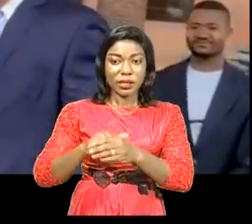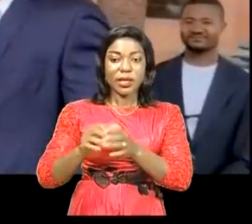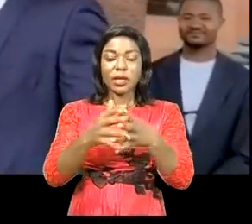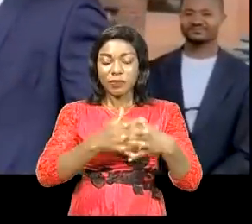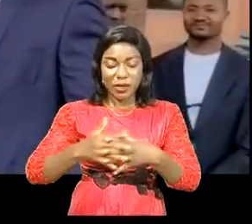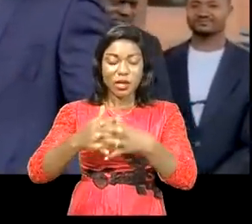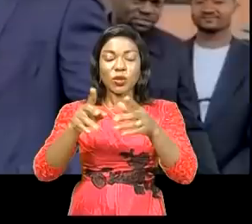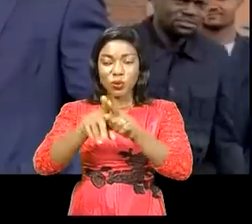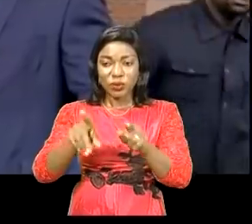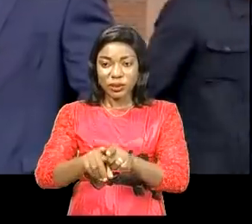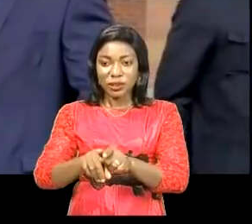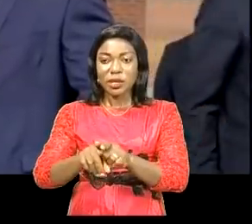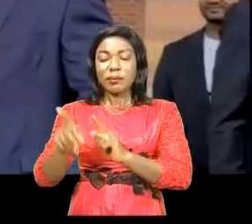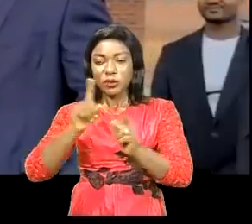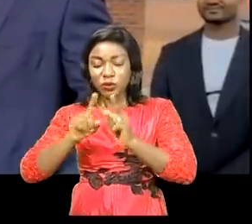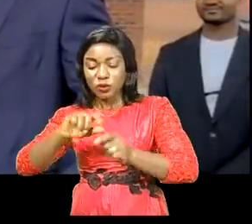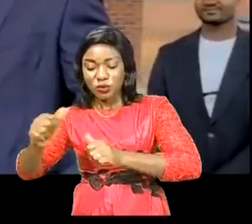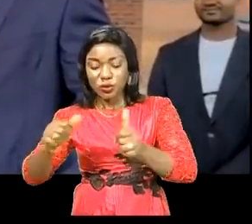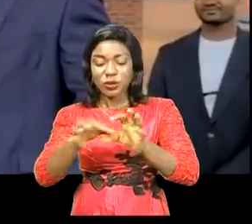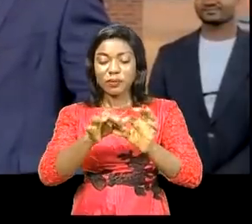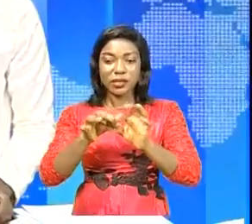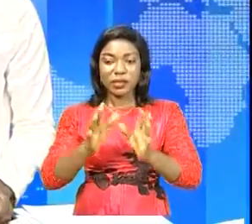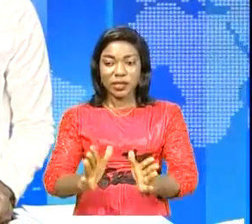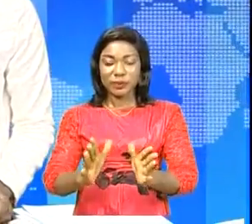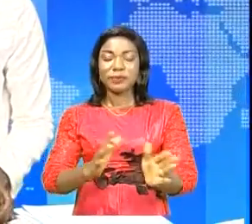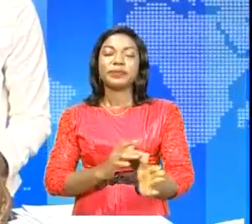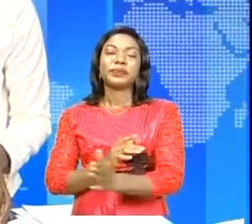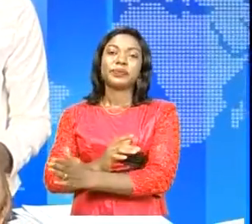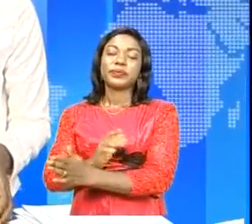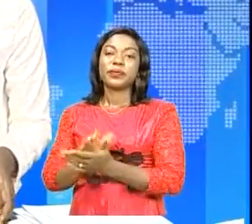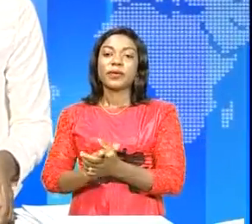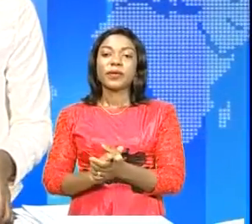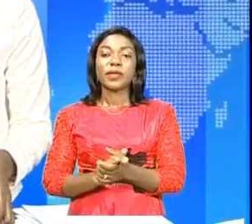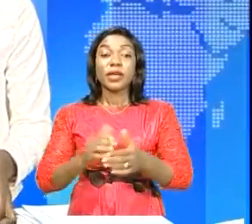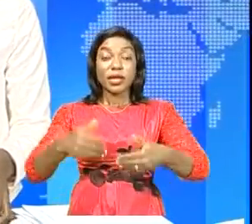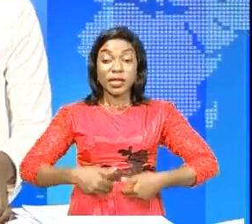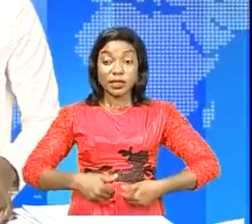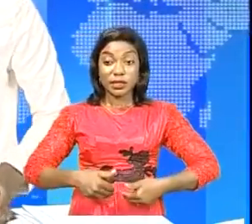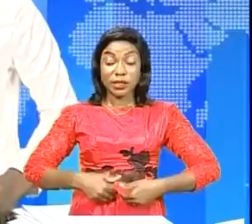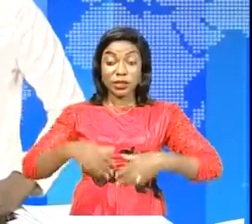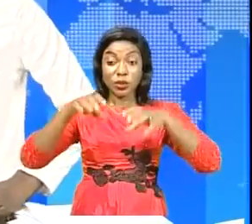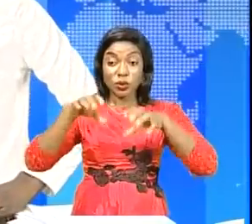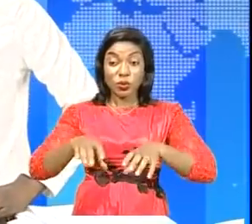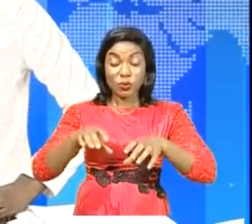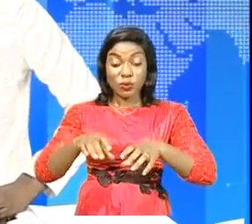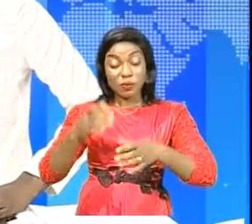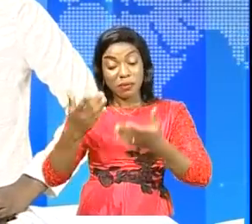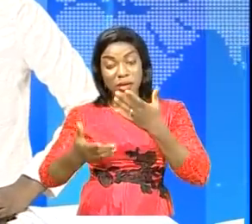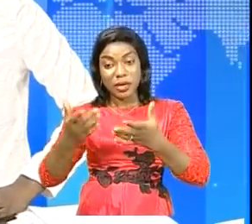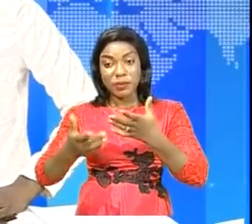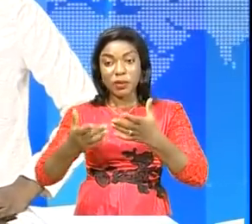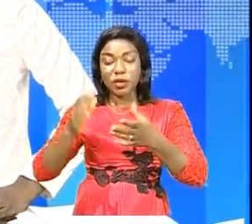aussi des entretiens avec d'autres partenaires la jeunesse Congo face à son avenir c'est le thème